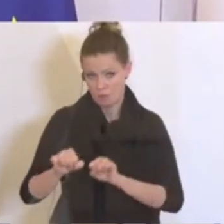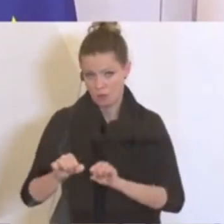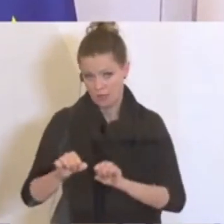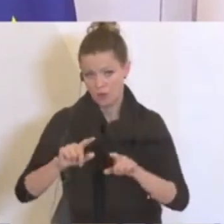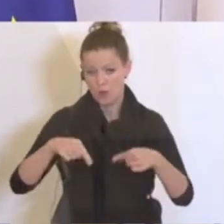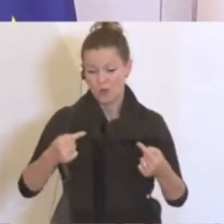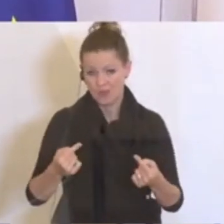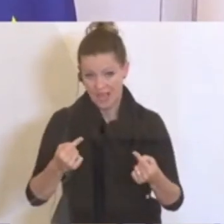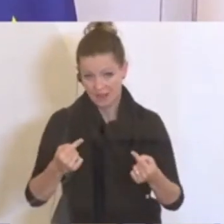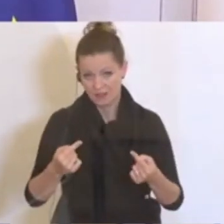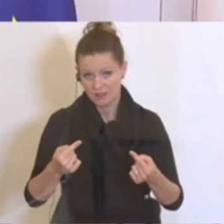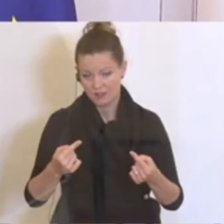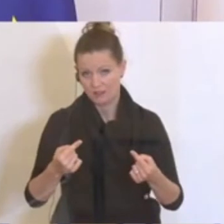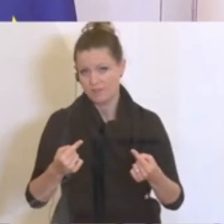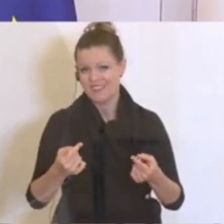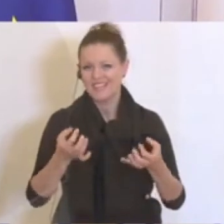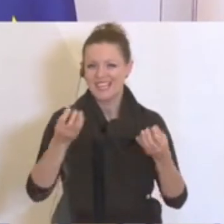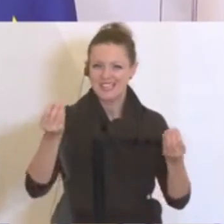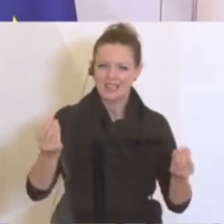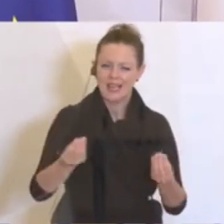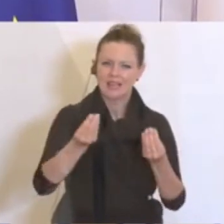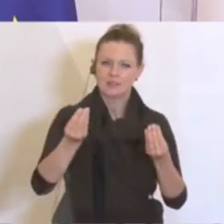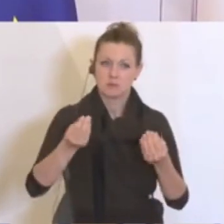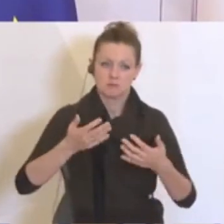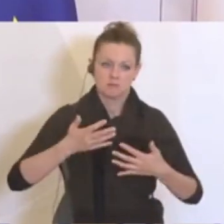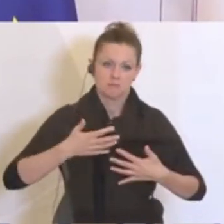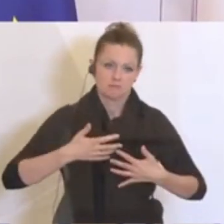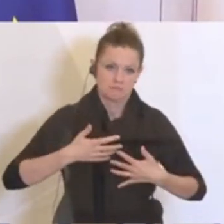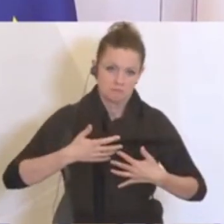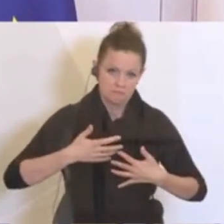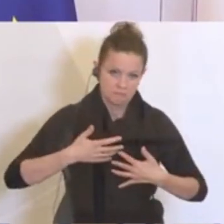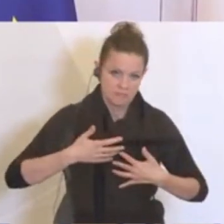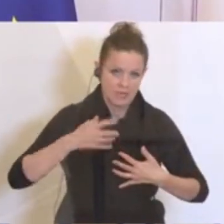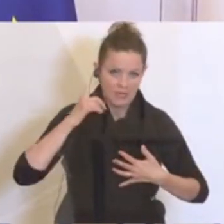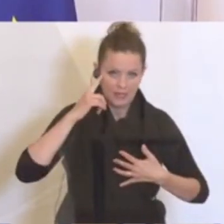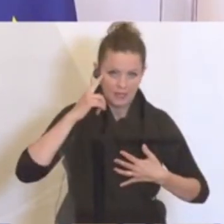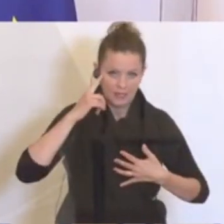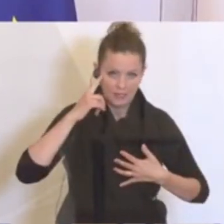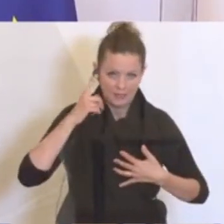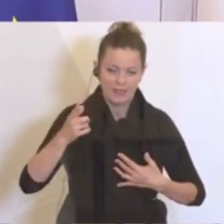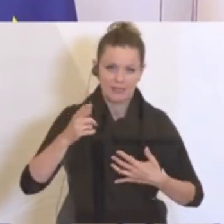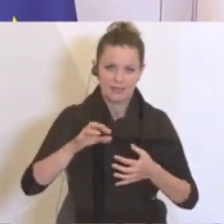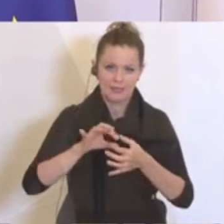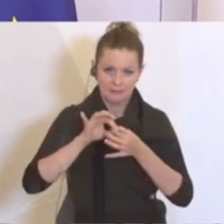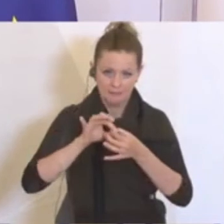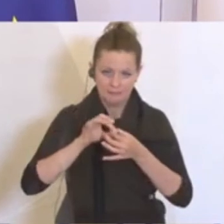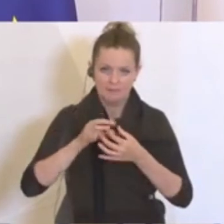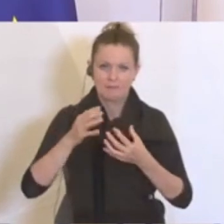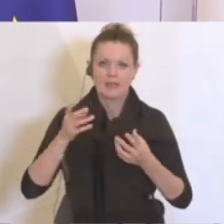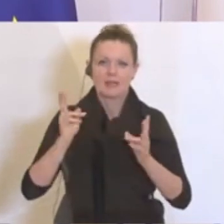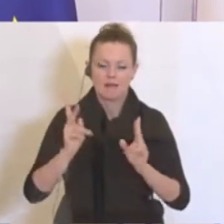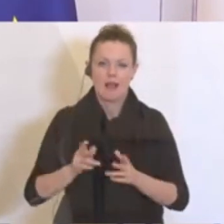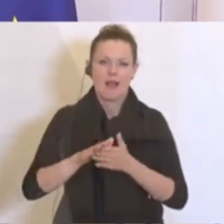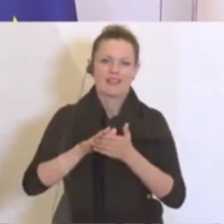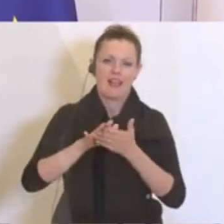das dann mit einem gewissen, also so viel verstehe ich ja wieder vom Fußball dann, aber aus anderen Gründen, dass dann begonnen werden